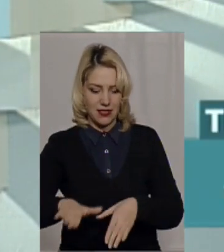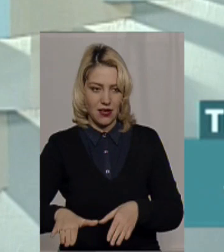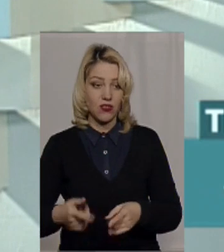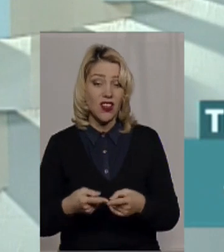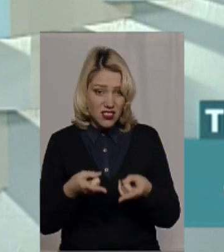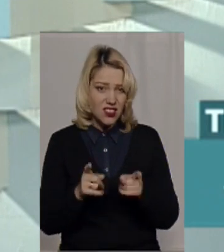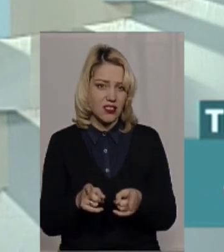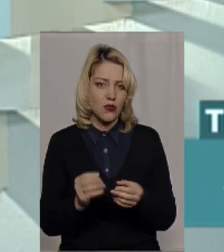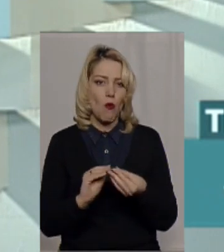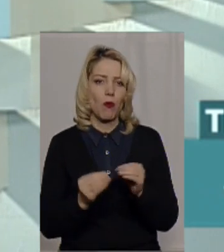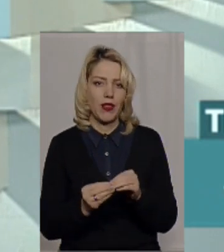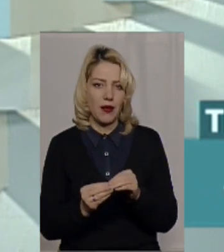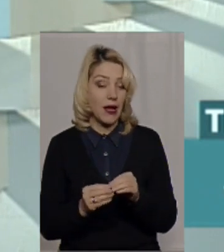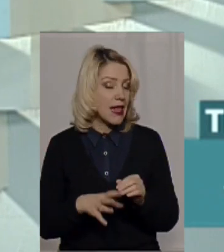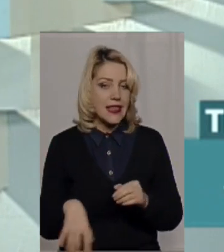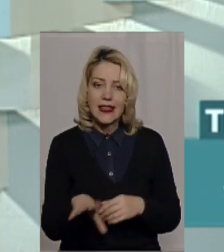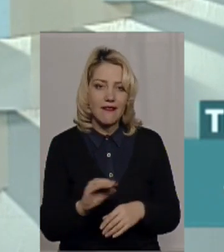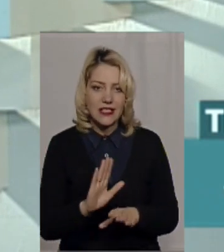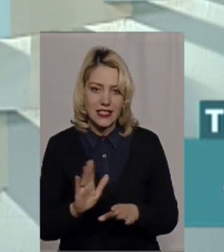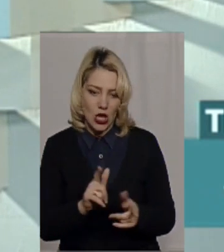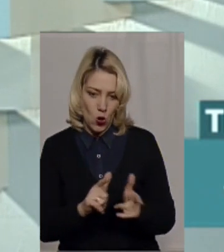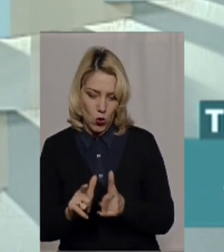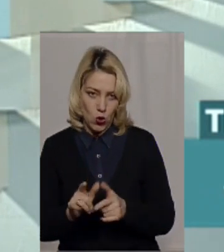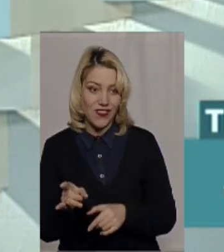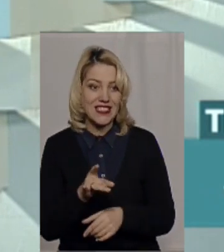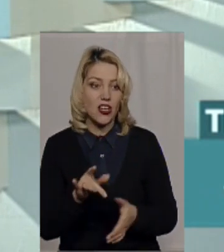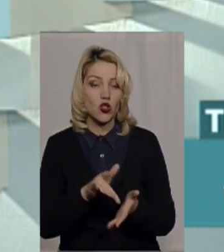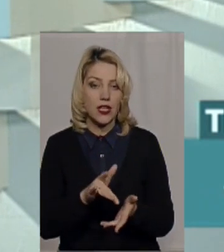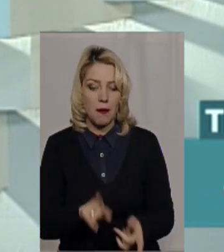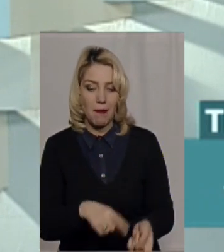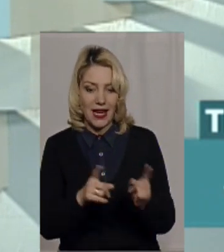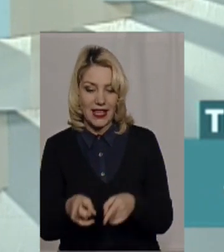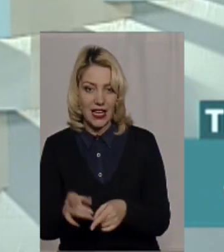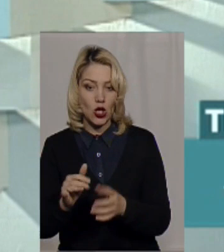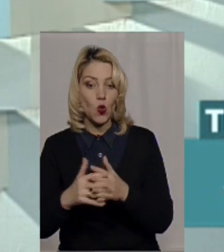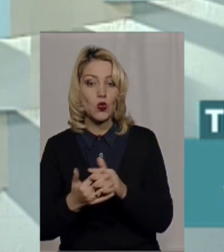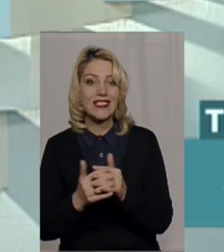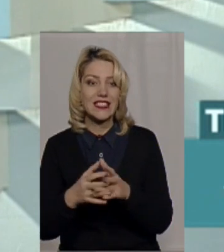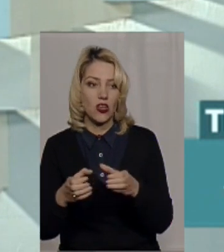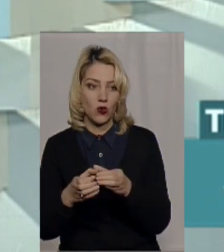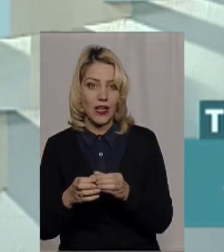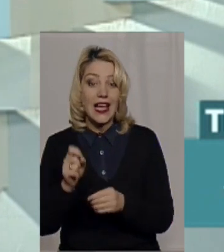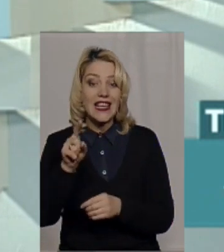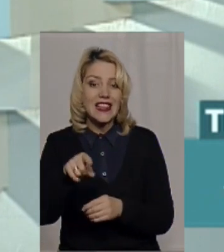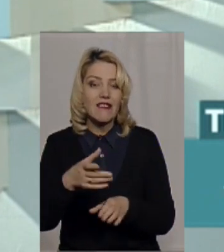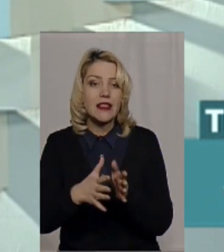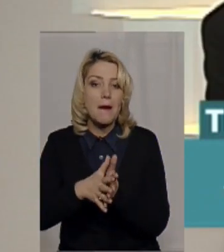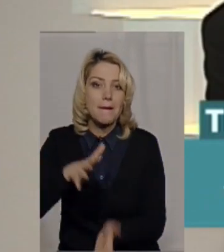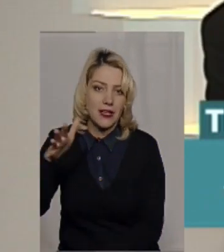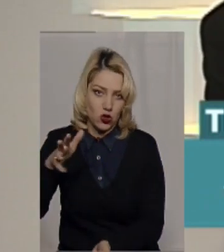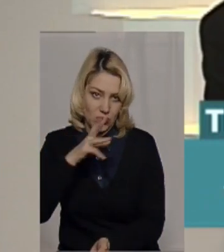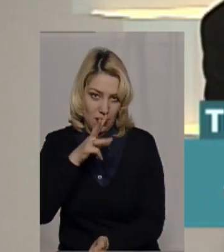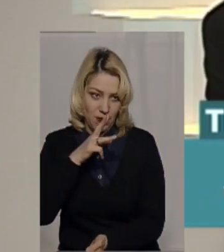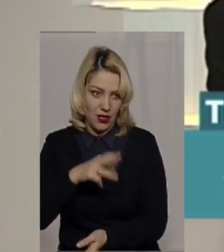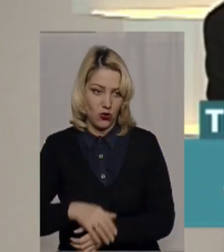Ну, це дійсно проблема. Не всі готові з районного навіть центру переїхати в сільську громаду, навіть на вищу зарплату. більш при такій